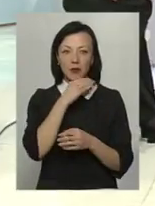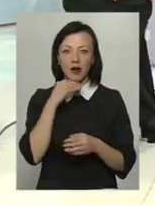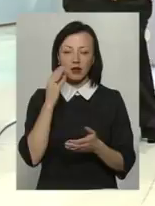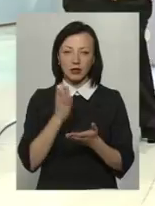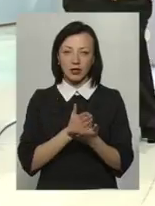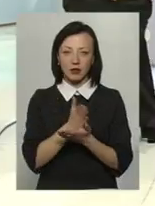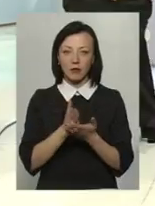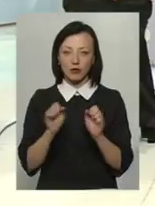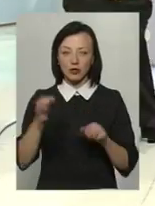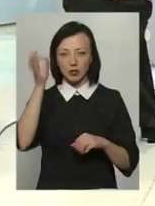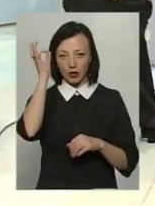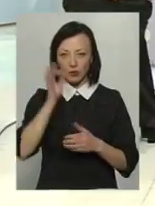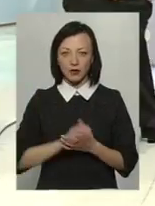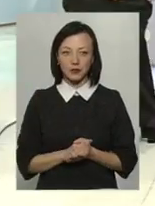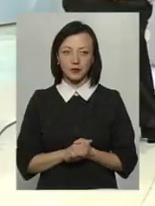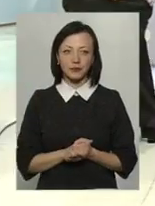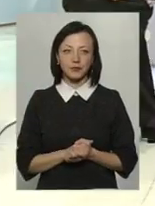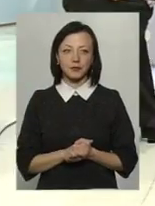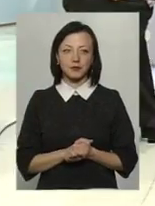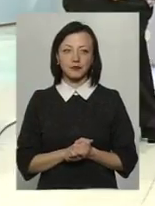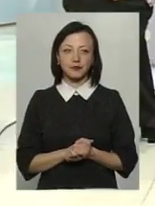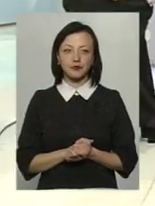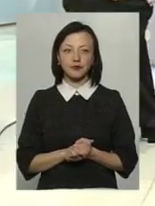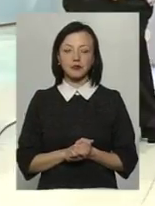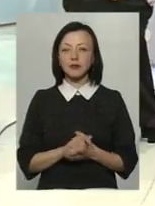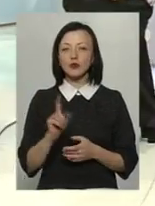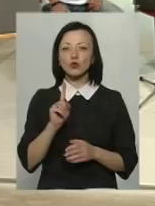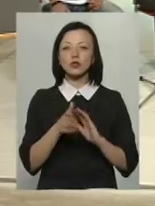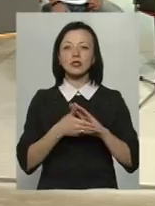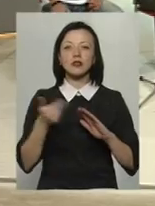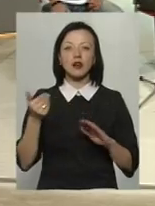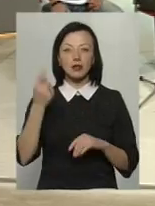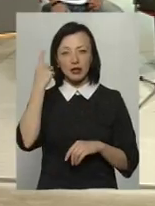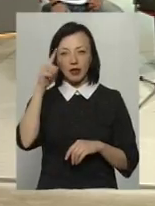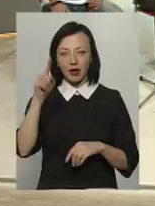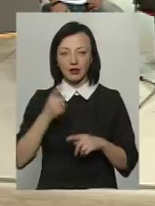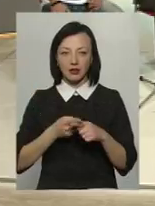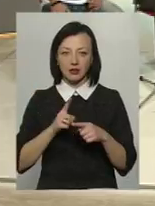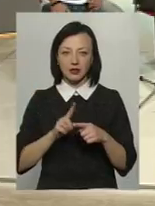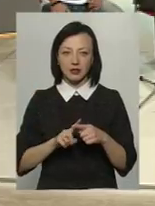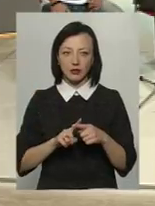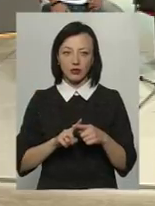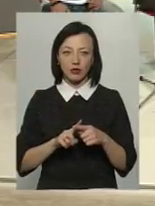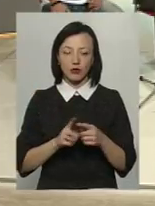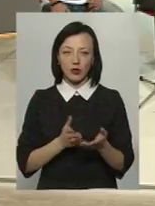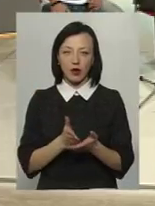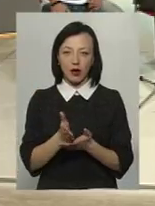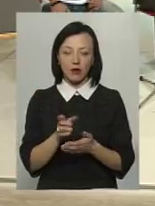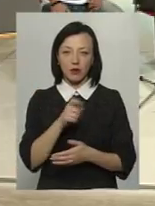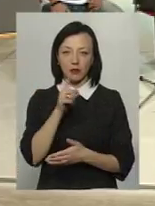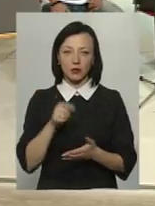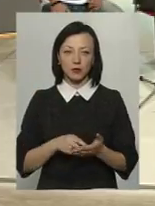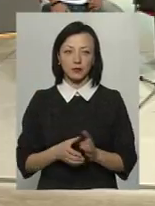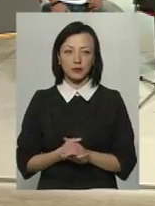аспектів, про які можна згадувати. До чого закликають ідейники пермакультури в цьому напрямку, якщо ми